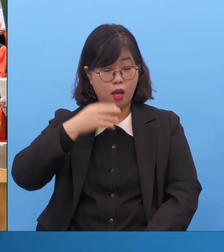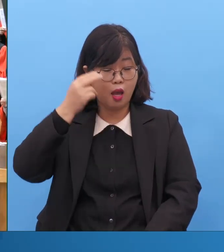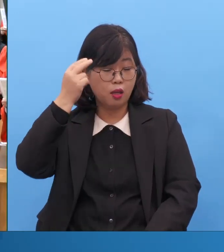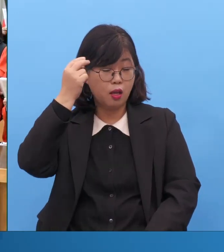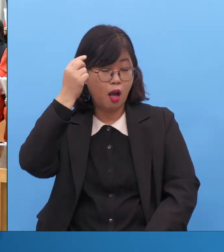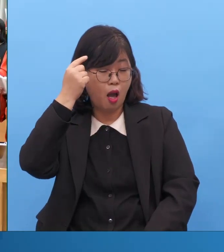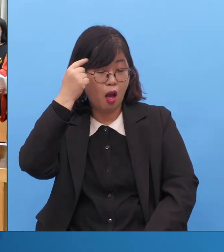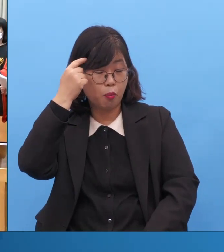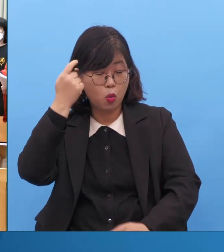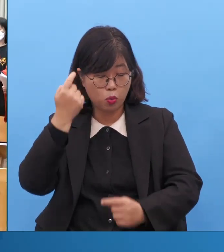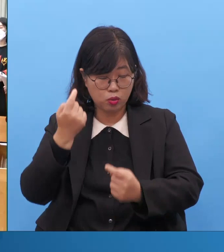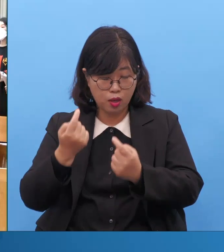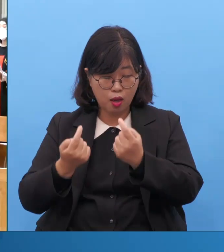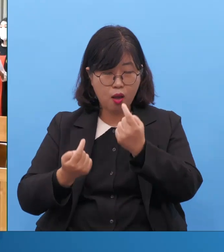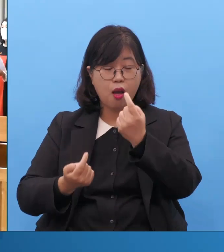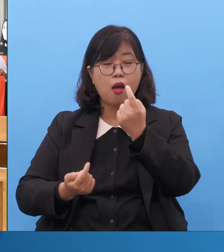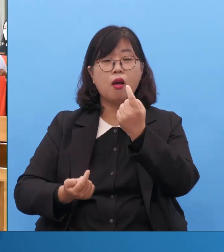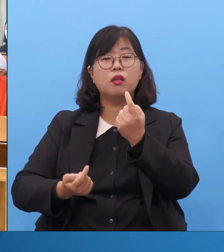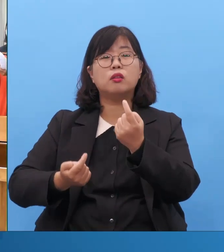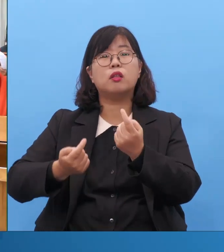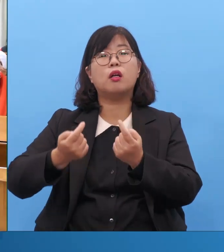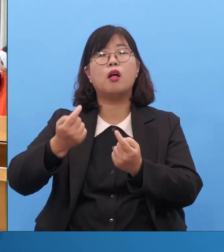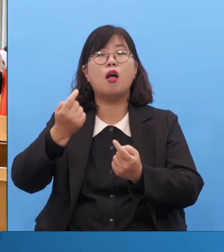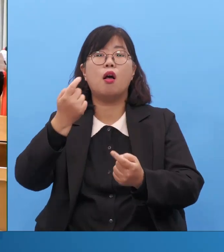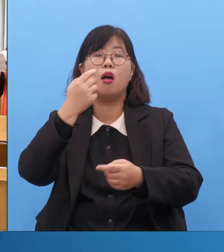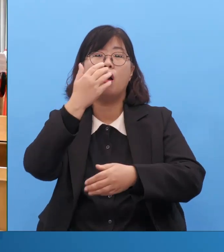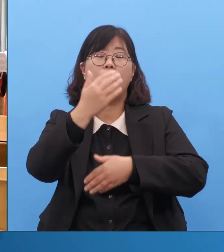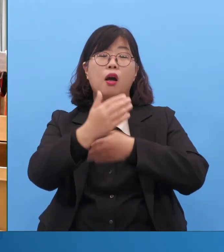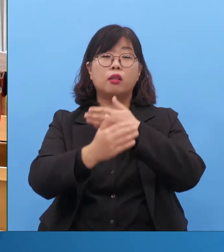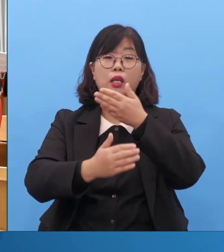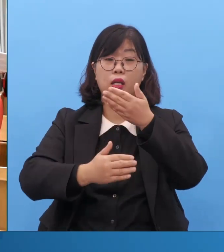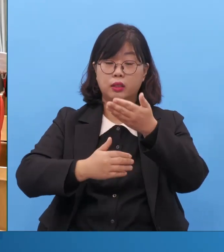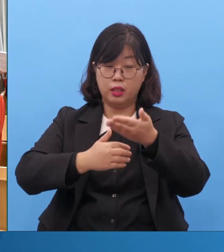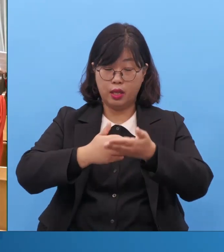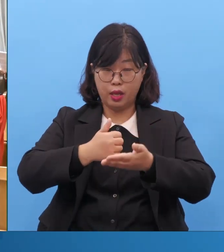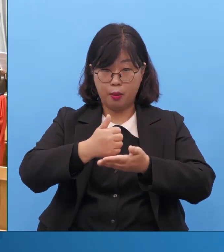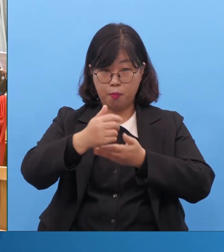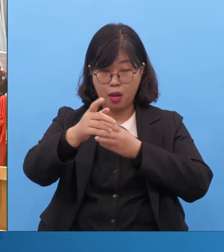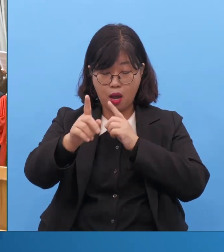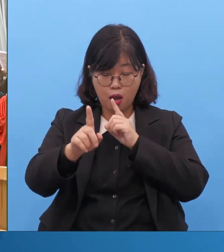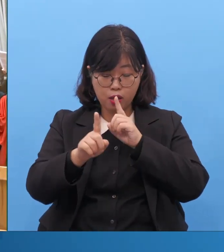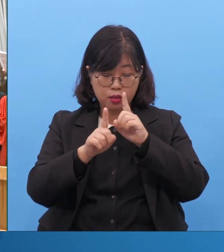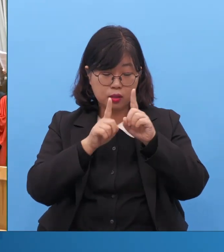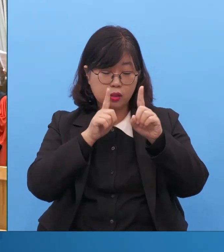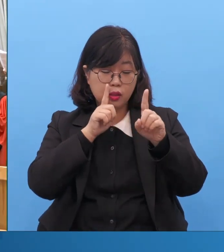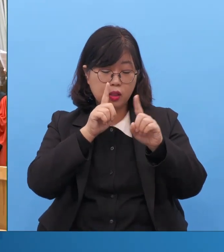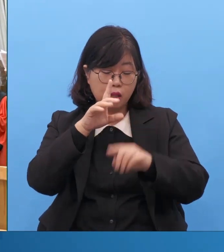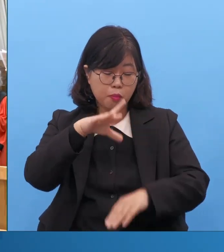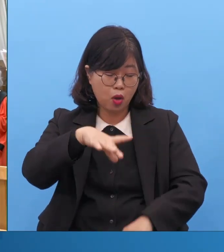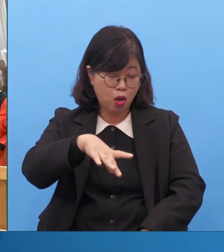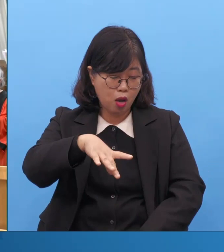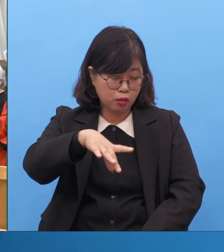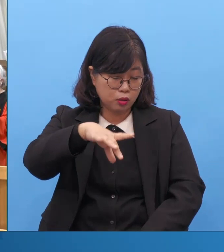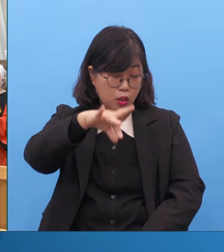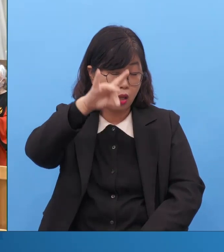생각보다 하나님 말씀